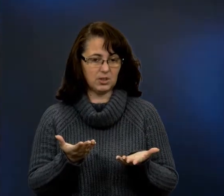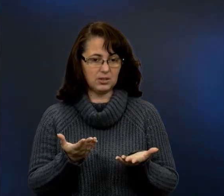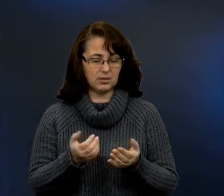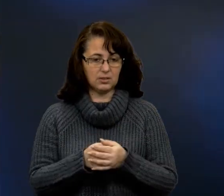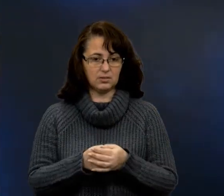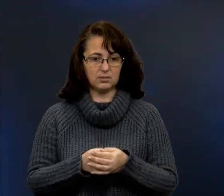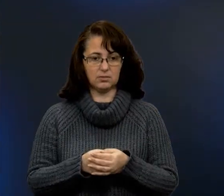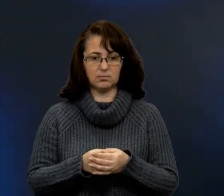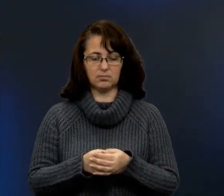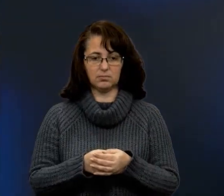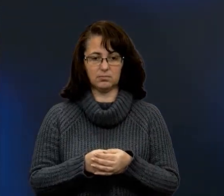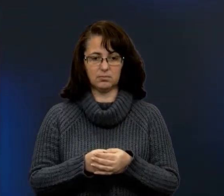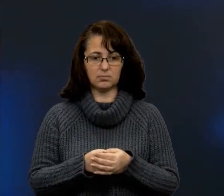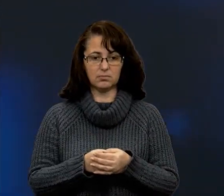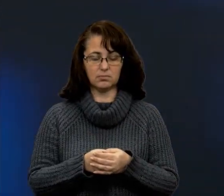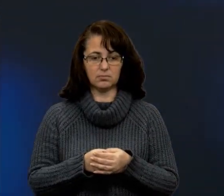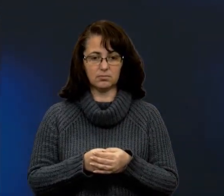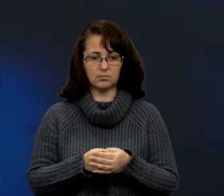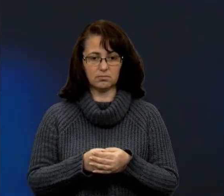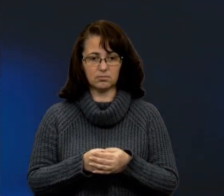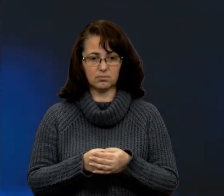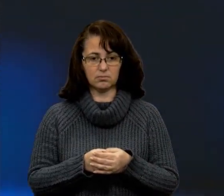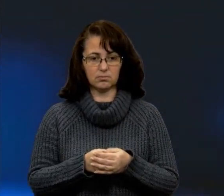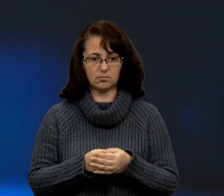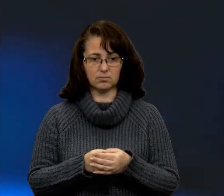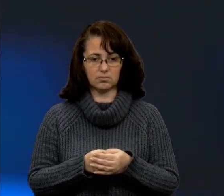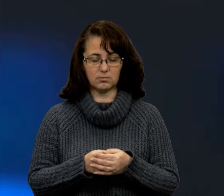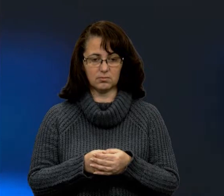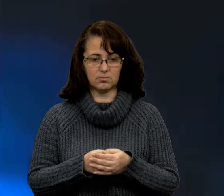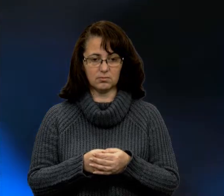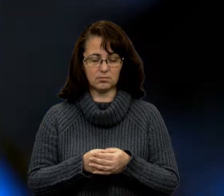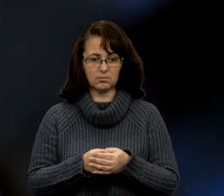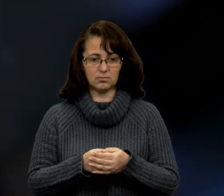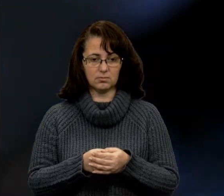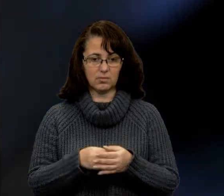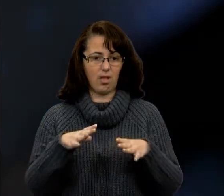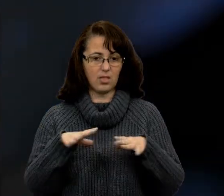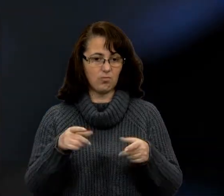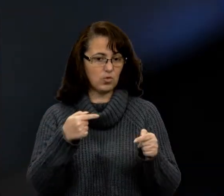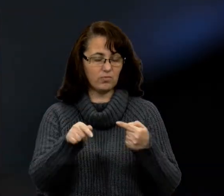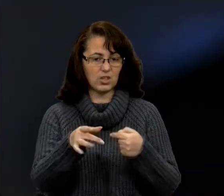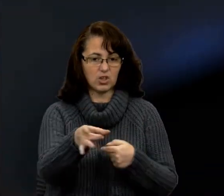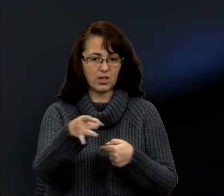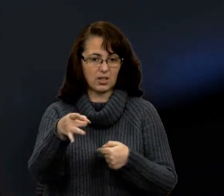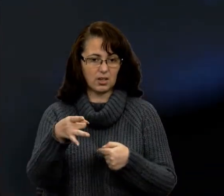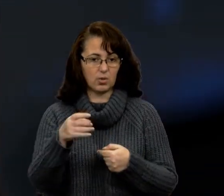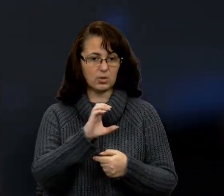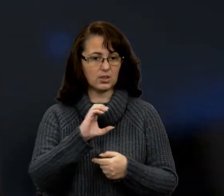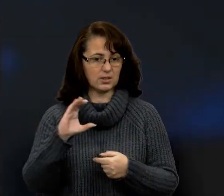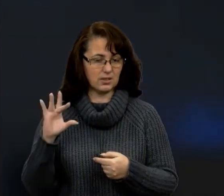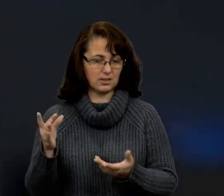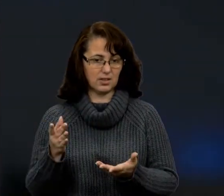не зачепила інші регіони Радянського Союзу